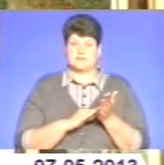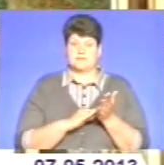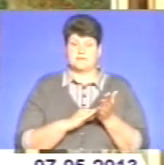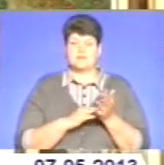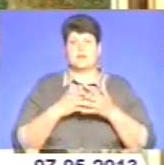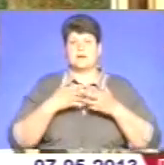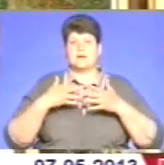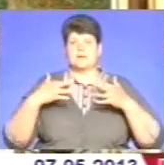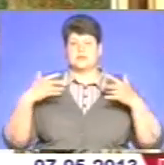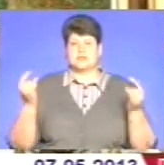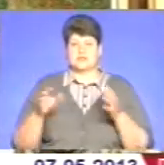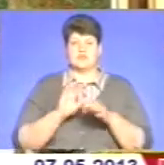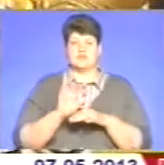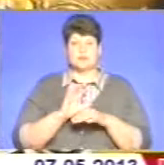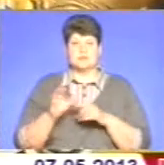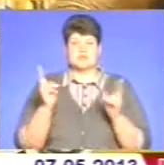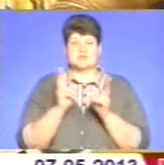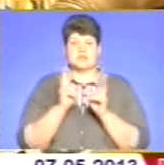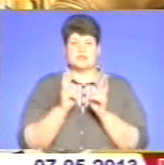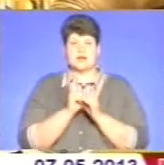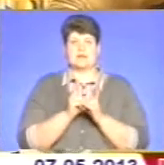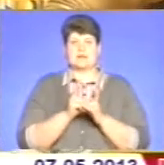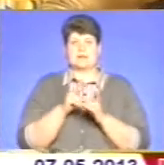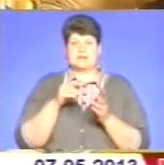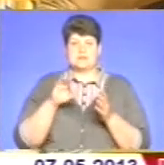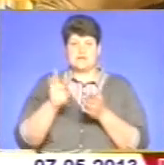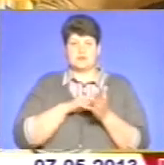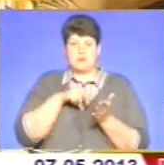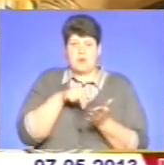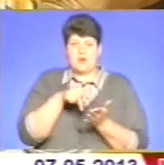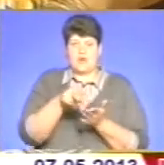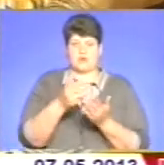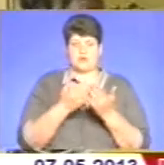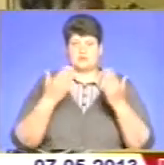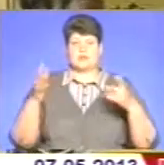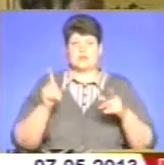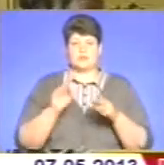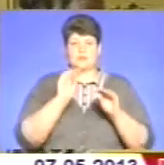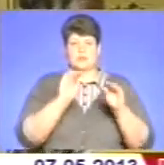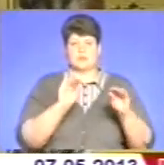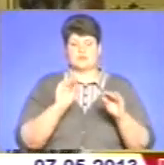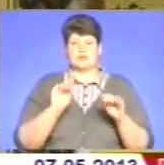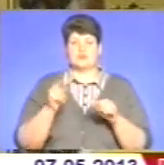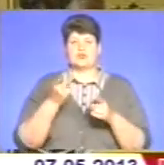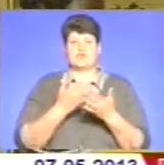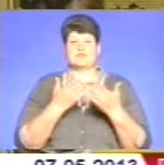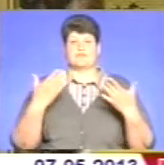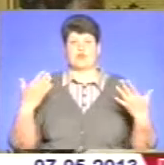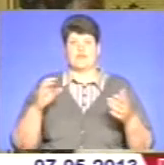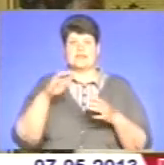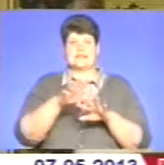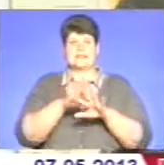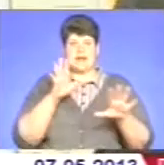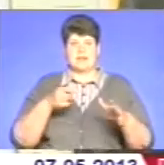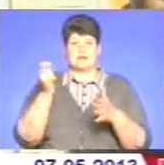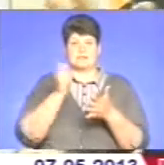Барвисті вироби зустрічають відвідувачів одразу на вході у музей. Їх розмістили тут, оскільки виставковий зал закритий на